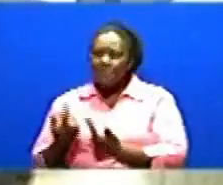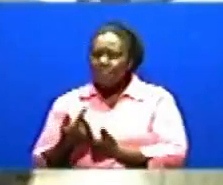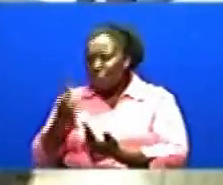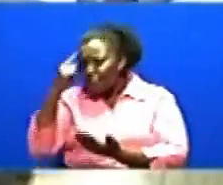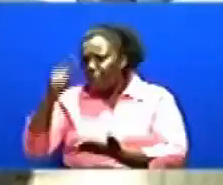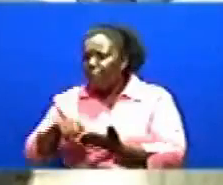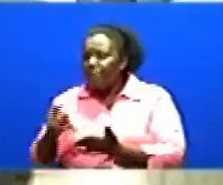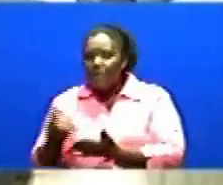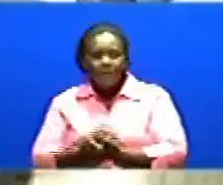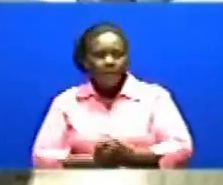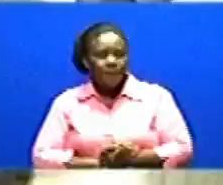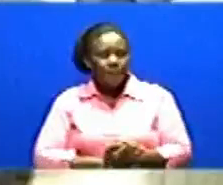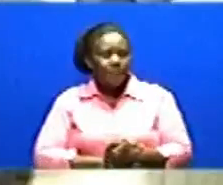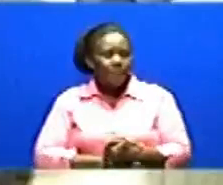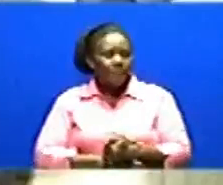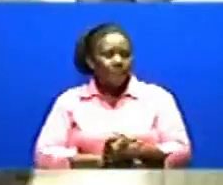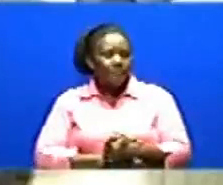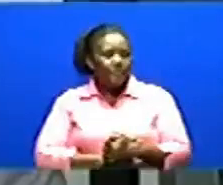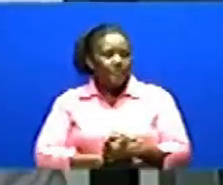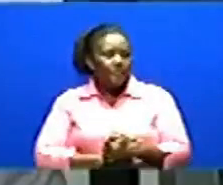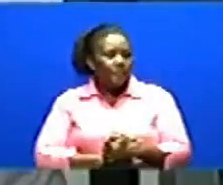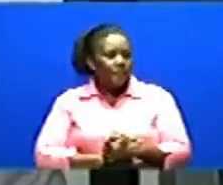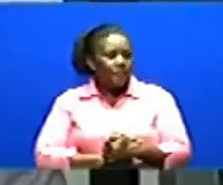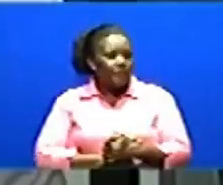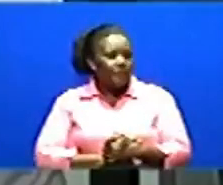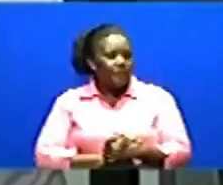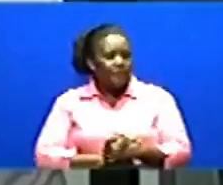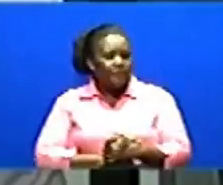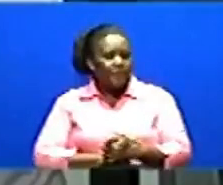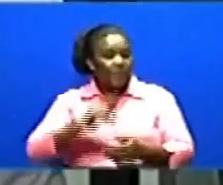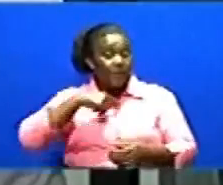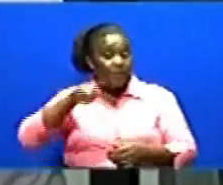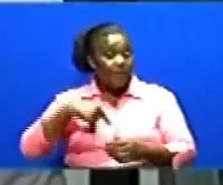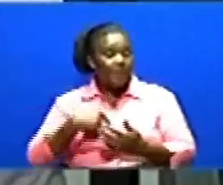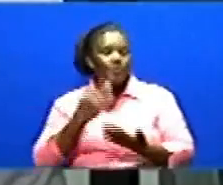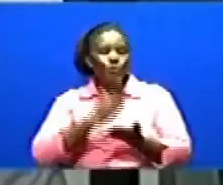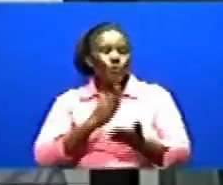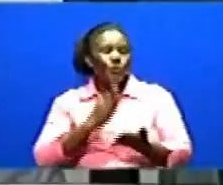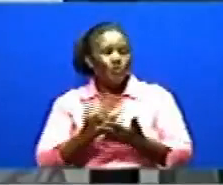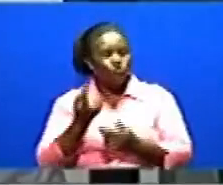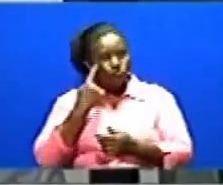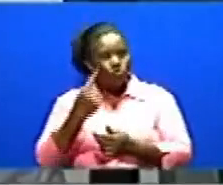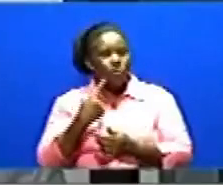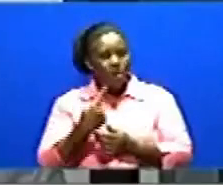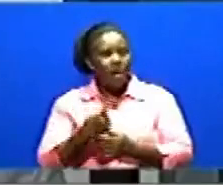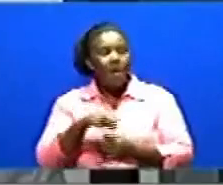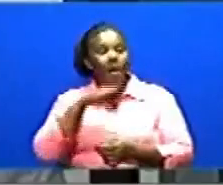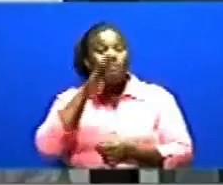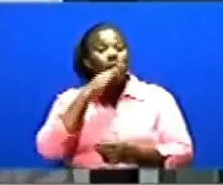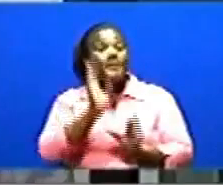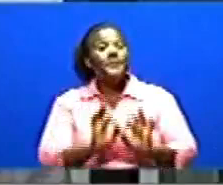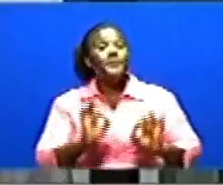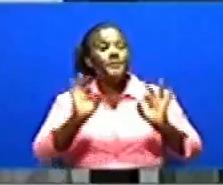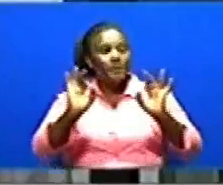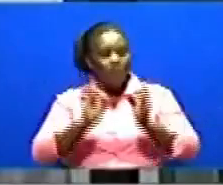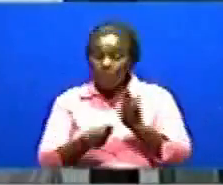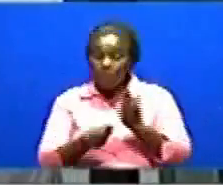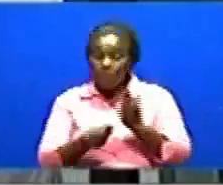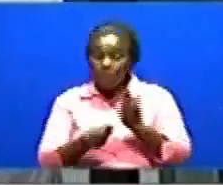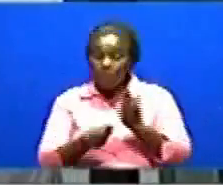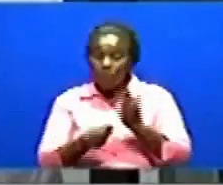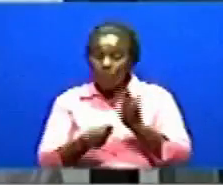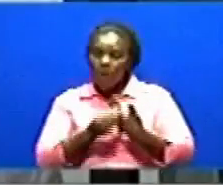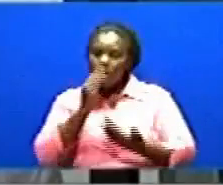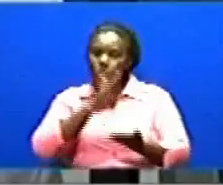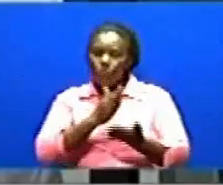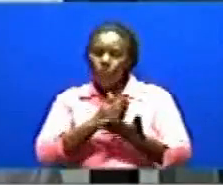sana atibisiku nyalika Na fikiri sisi kwetu ni niyabari njema sani Kwa sababu wakati mkaki kwa hidi